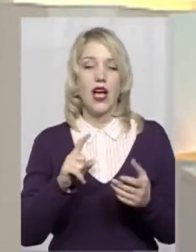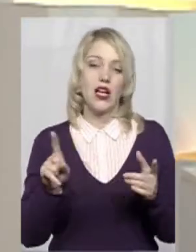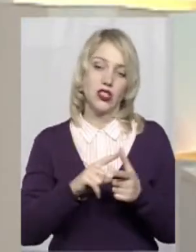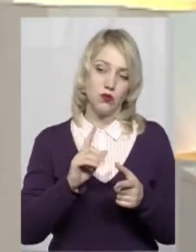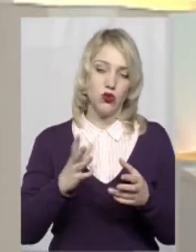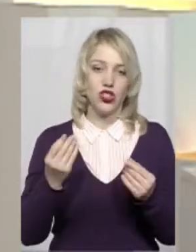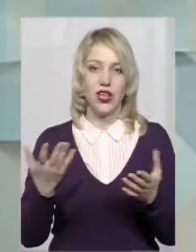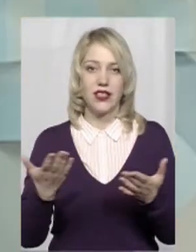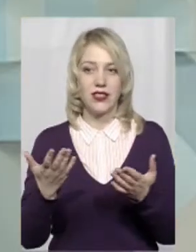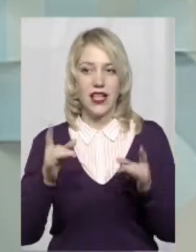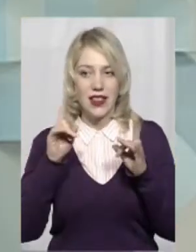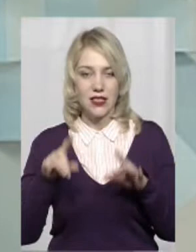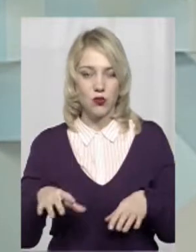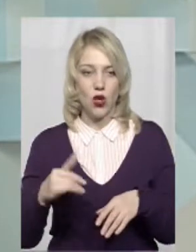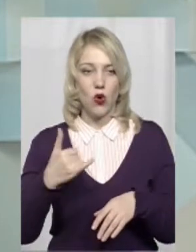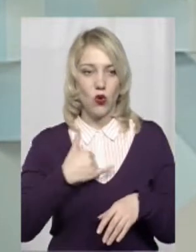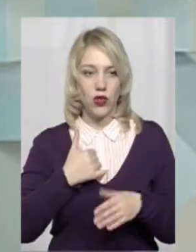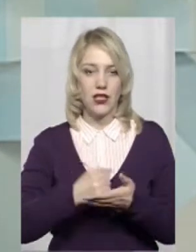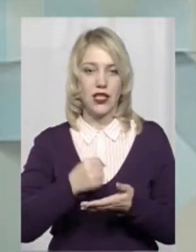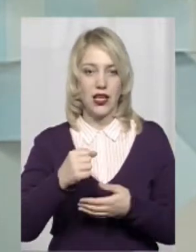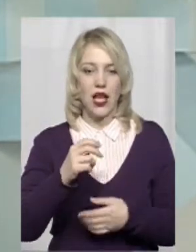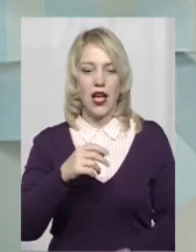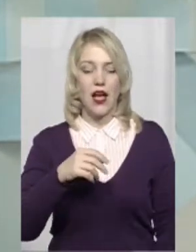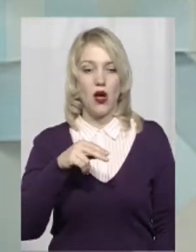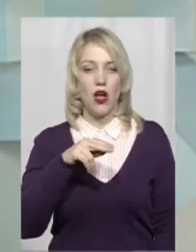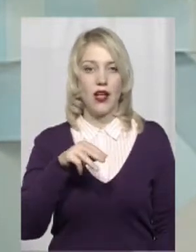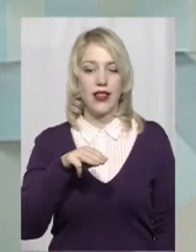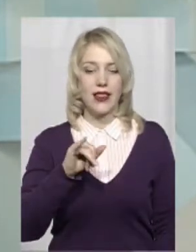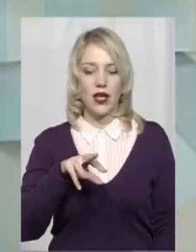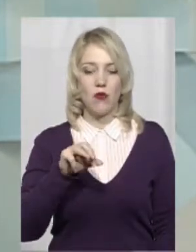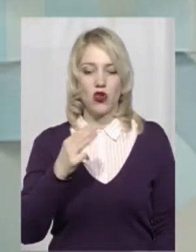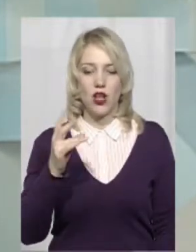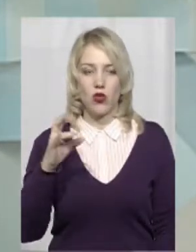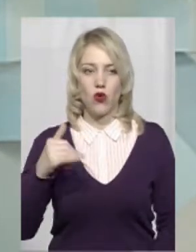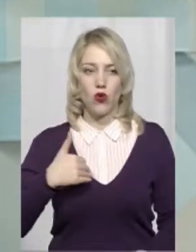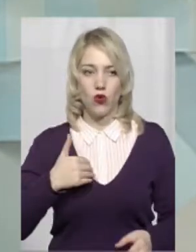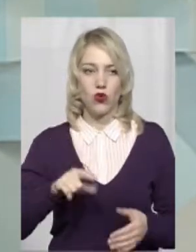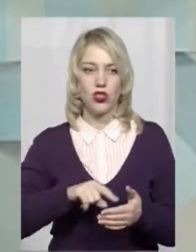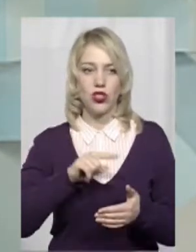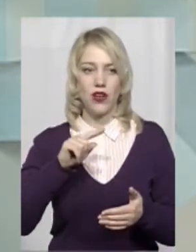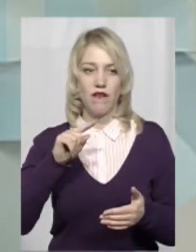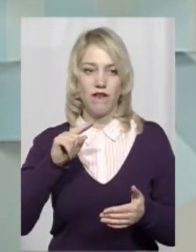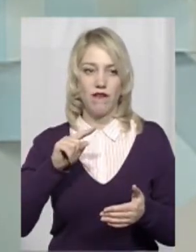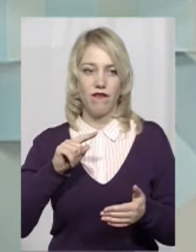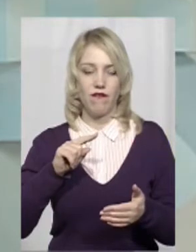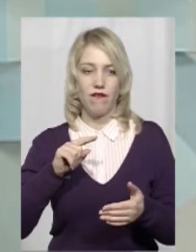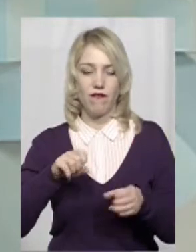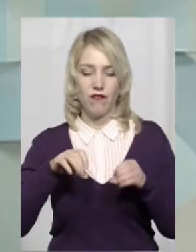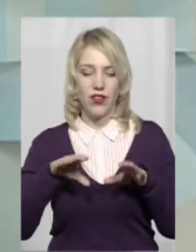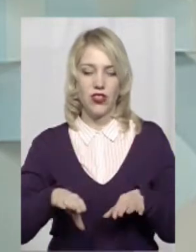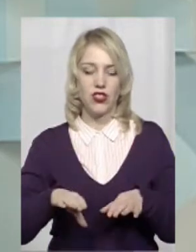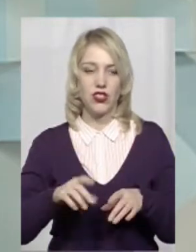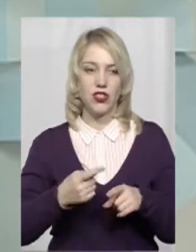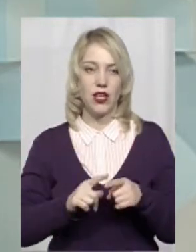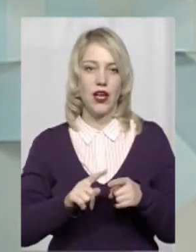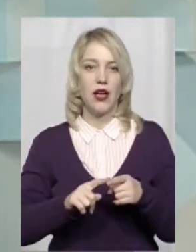несподіванки? Одна з кандидаток, Юлія Тимошенко, хоче вирішити питання повернення Криву військово-дипломатичним шляхом саме.